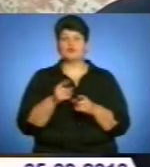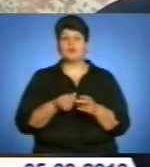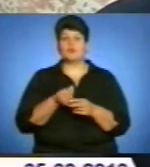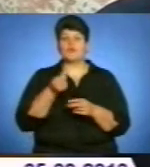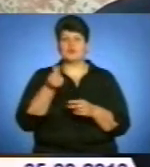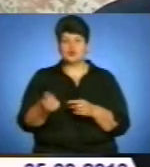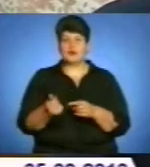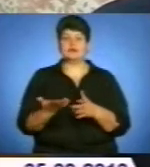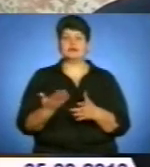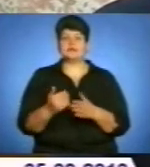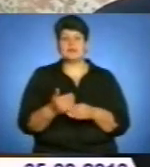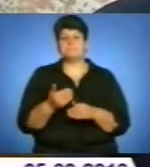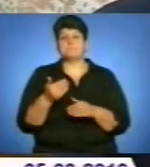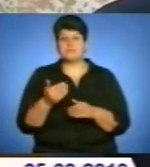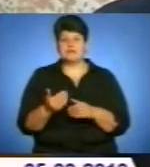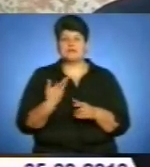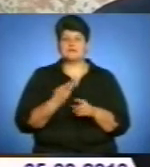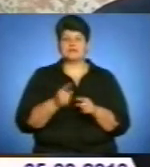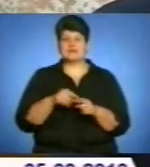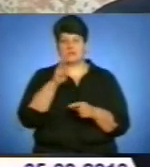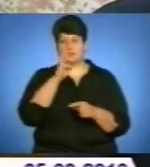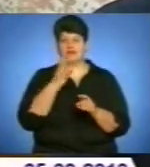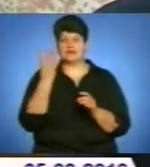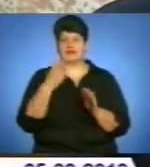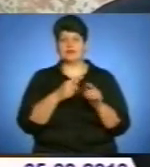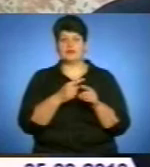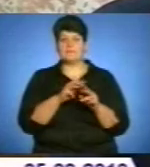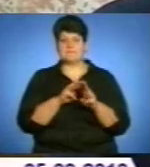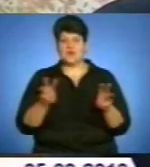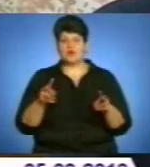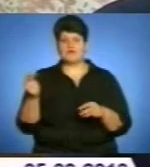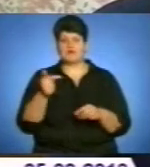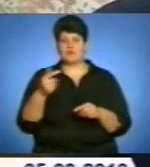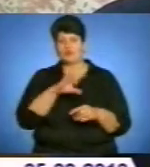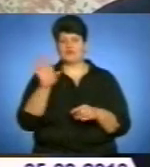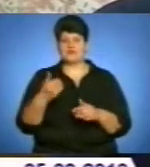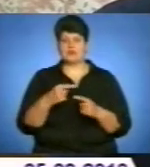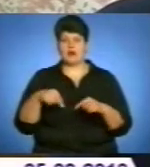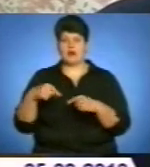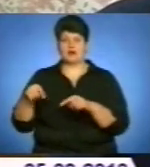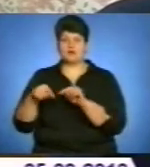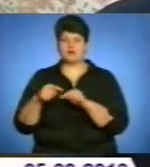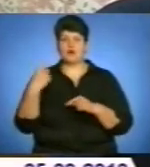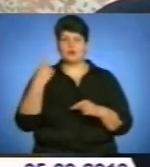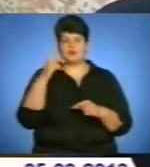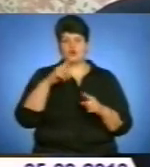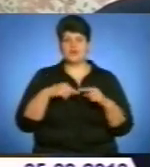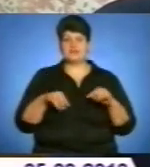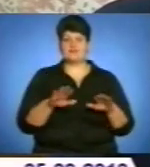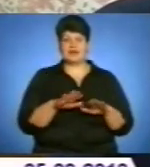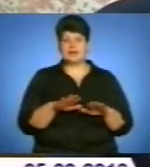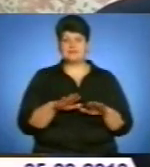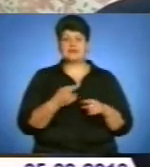із запізненням, це заробітна плата майже 9 мільйонів гривень по всіх галузях обласної сфери,